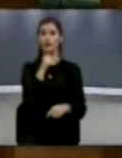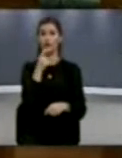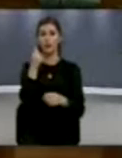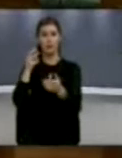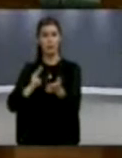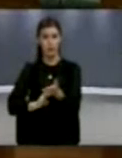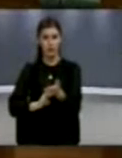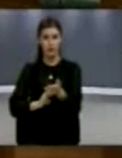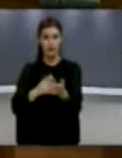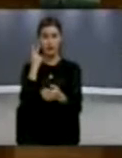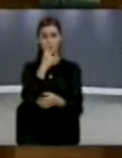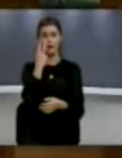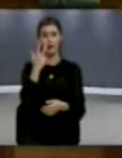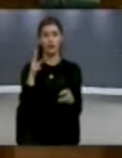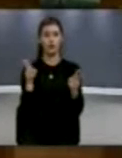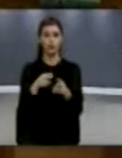23 shkort vitit 2001.